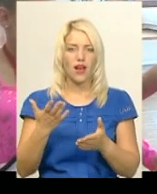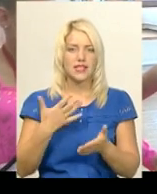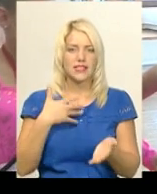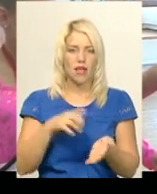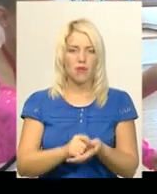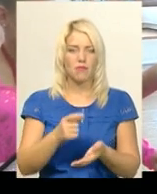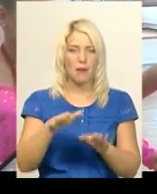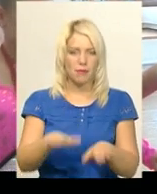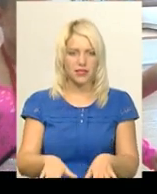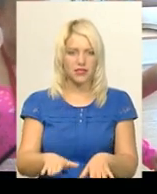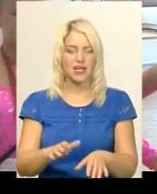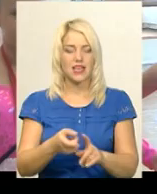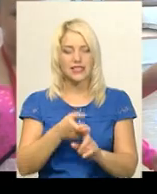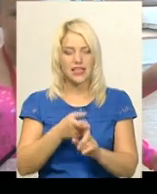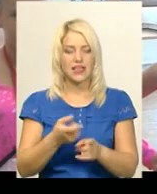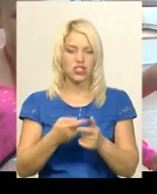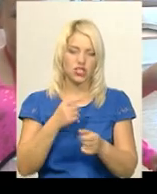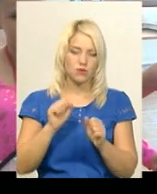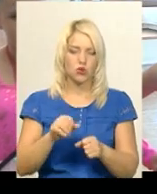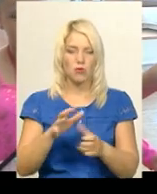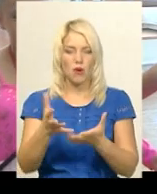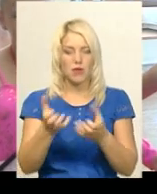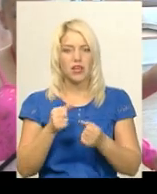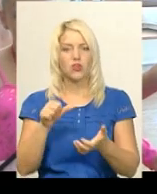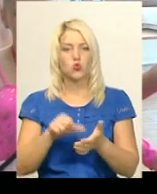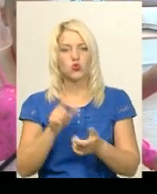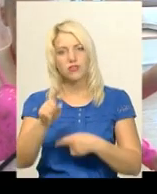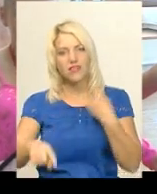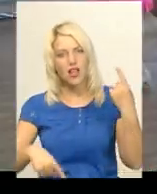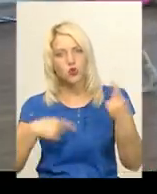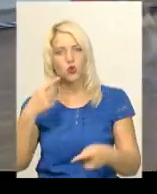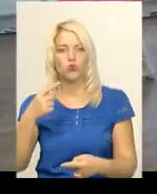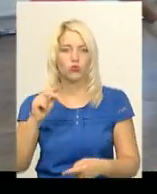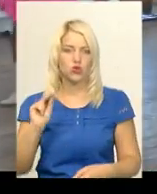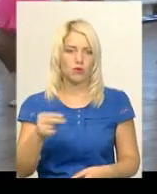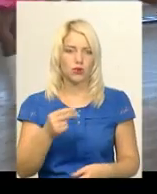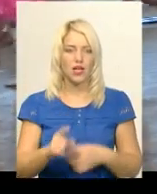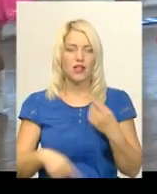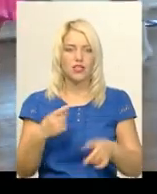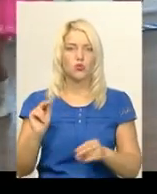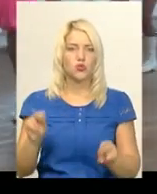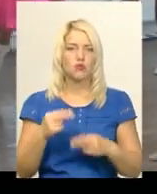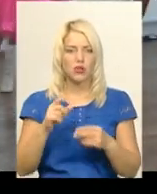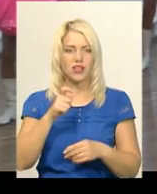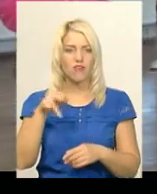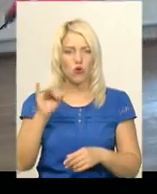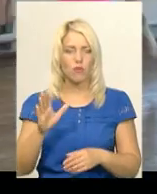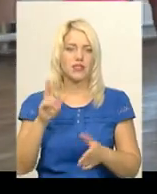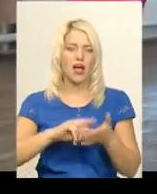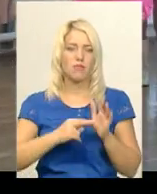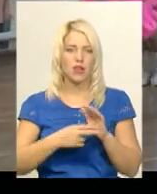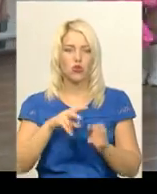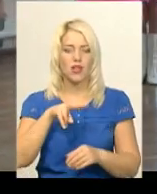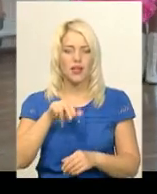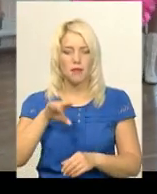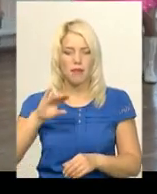займемо, залежить, чи зможемо прийняти участь, позмагатись у наступному чемпіонаті. Наступний чемпіонат Європи з мажорет спорту запланований